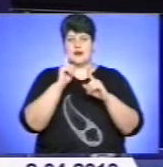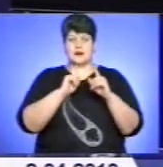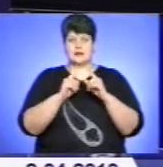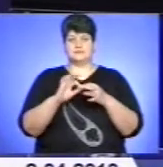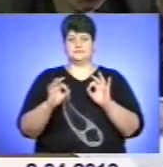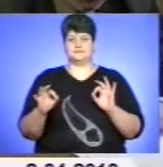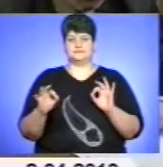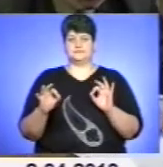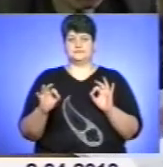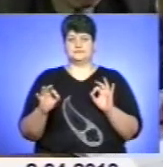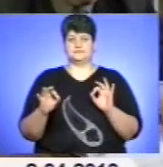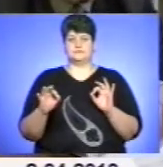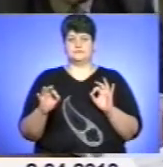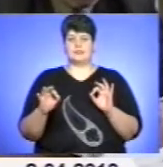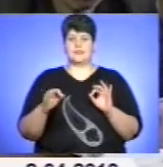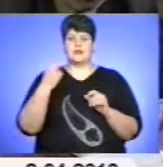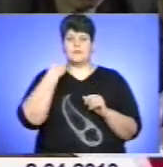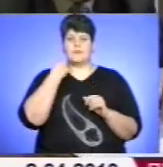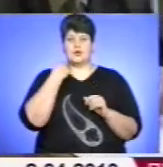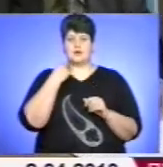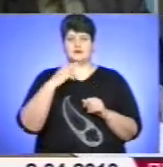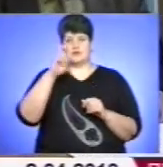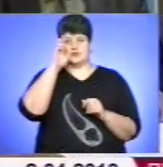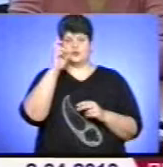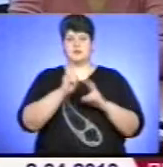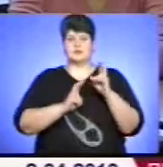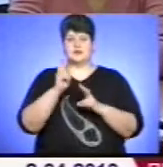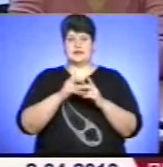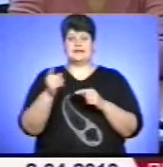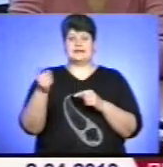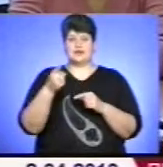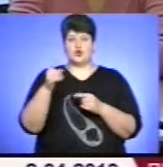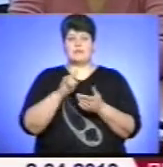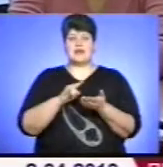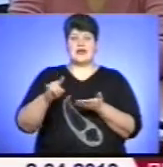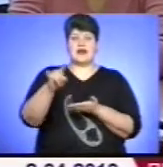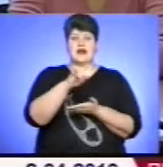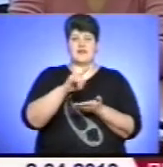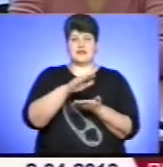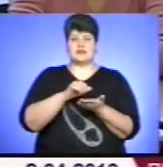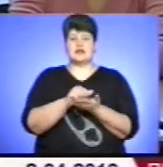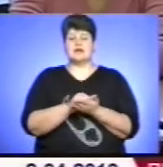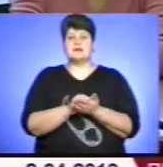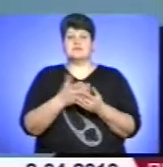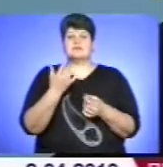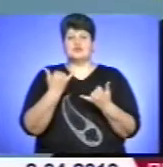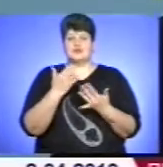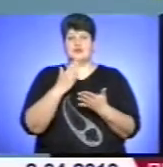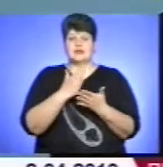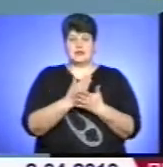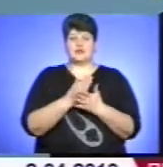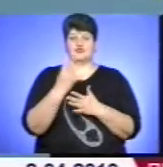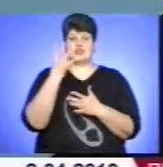сюжеті. Заборгованість комунального підприємства фірма Тернопіль Авіа Авто Транс нині становить близько 4